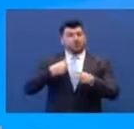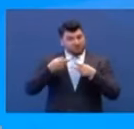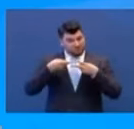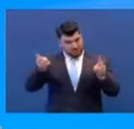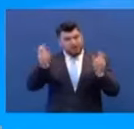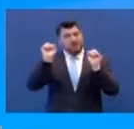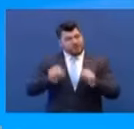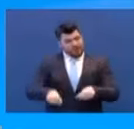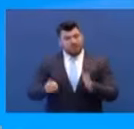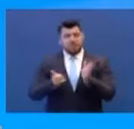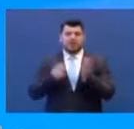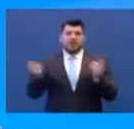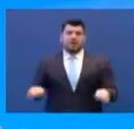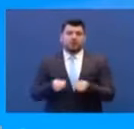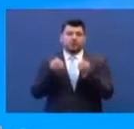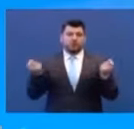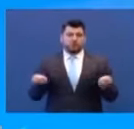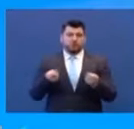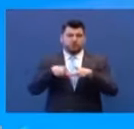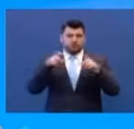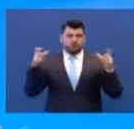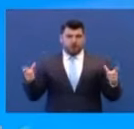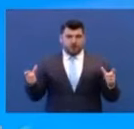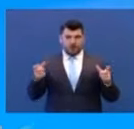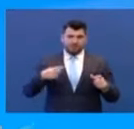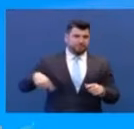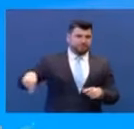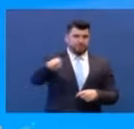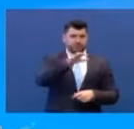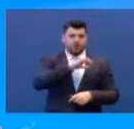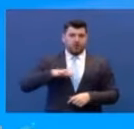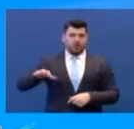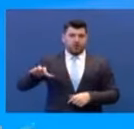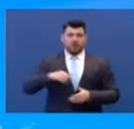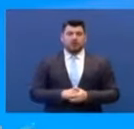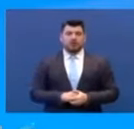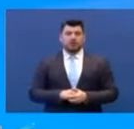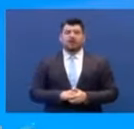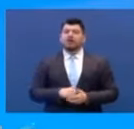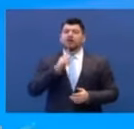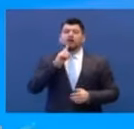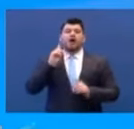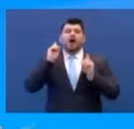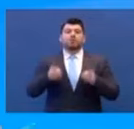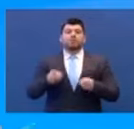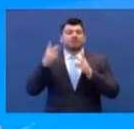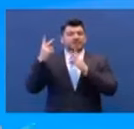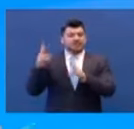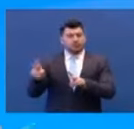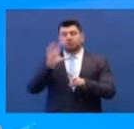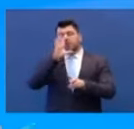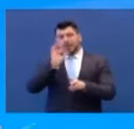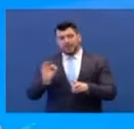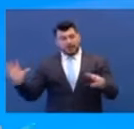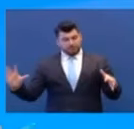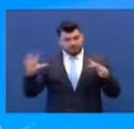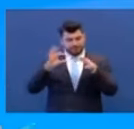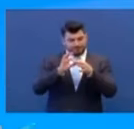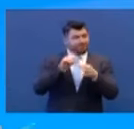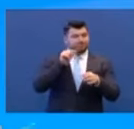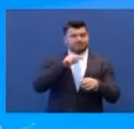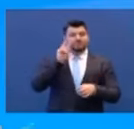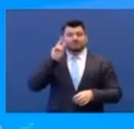λοιμωγόνους παράγοντες για επαναλειτουργία των εντλόγων σχολικών δομών. Η εισήγηση αυτή ασφαλώς συνδέεται με τη σταθερά